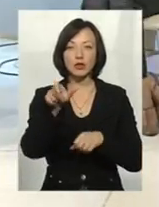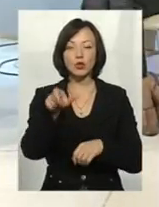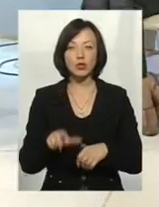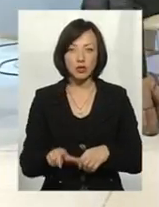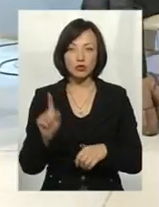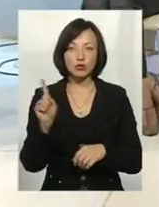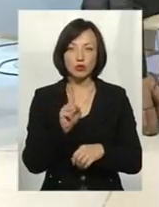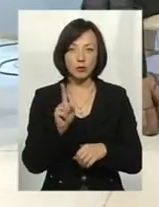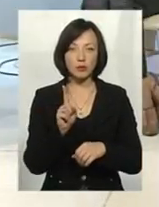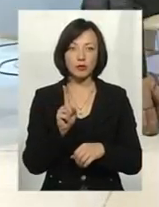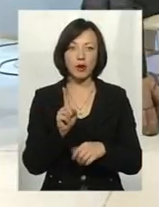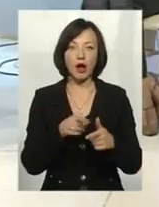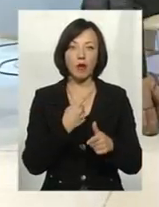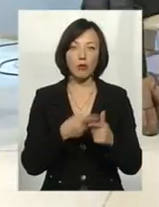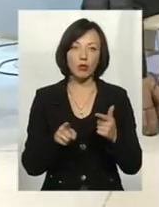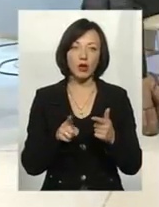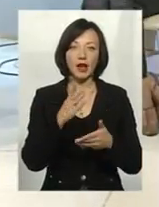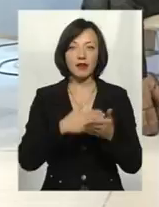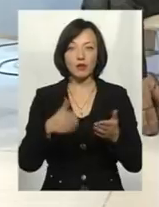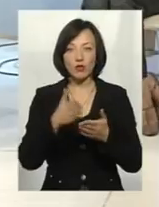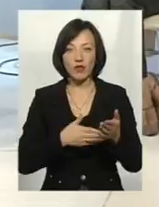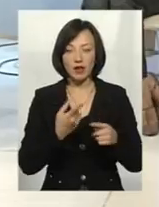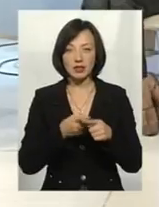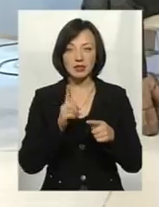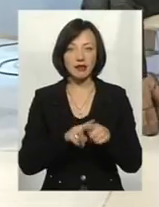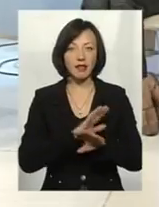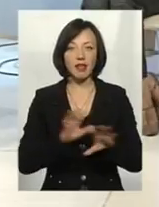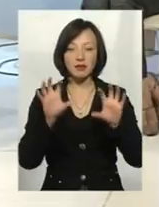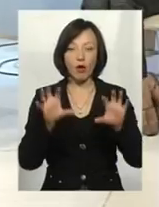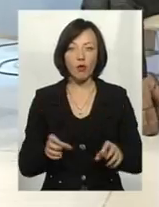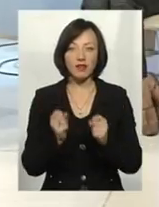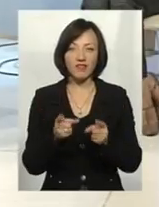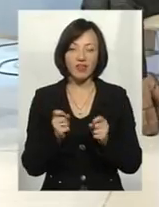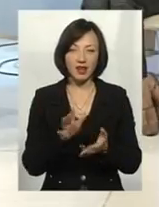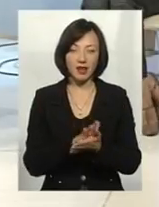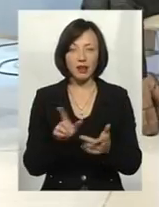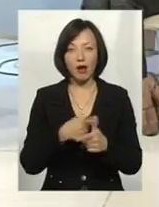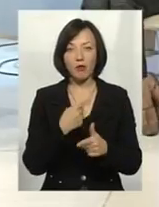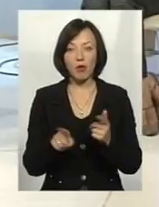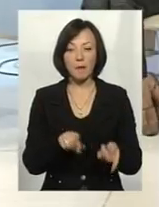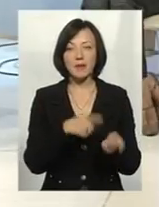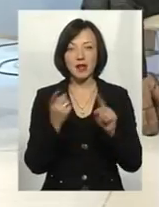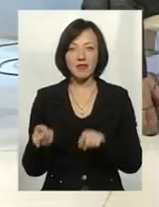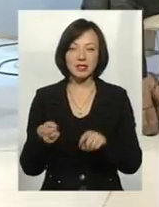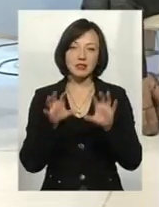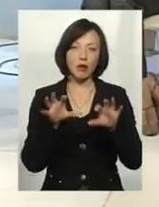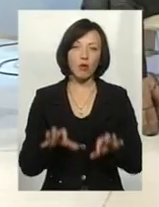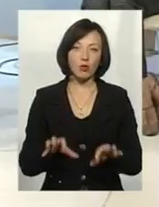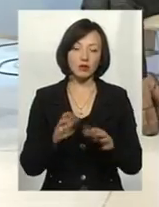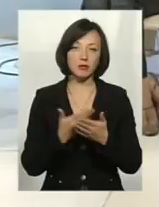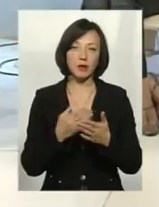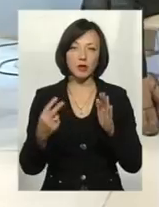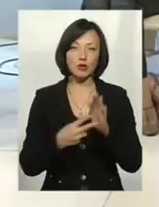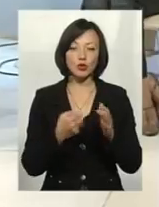безпосередньо або ліквідувати цей несанкціонний скид, або все ж таки перевести в закони, шляхом, наприклад,